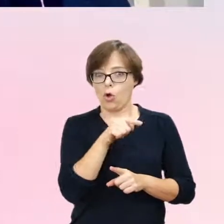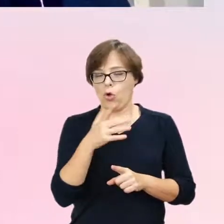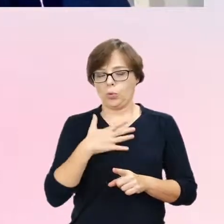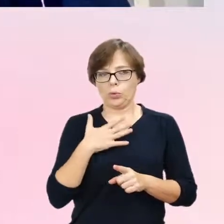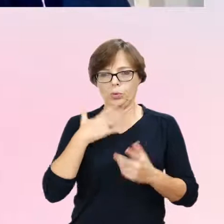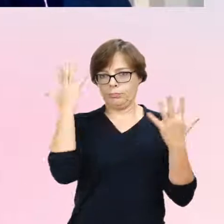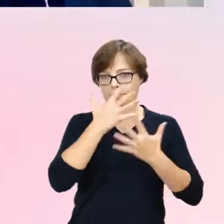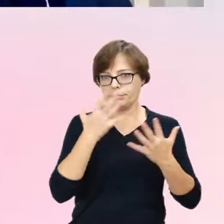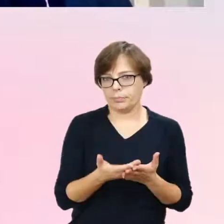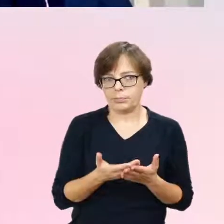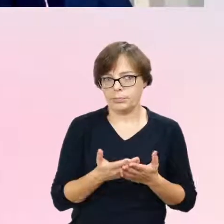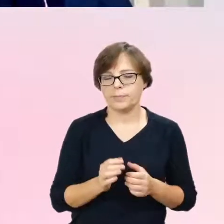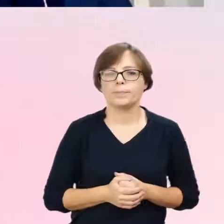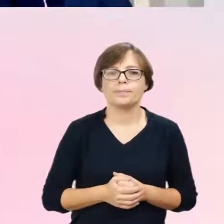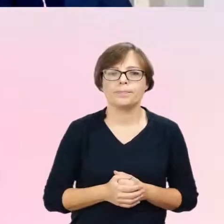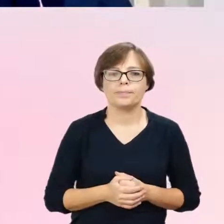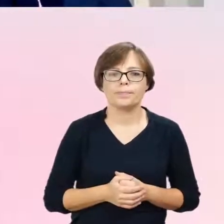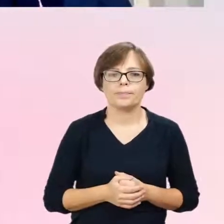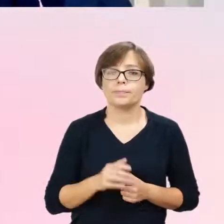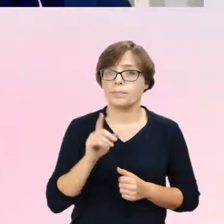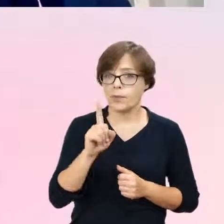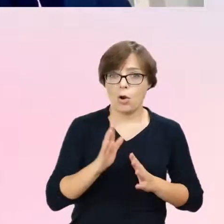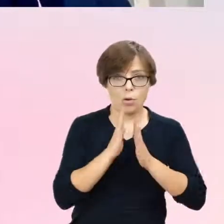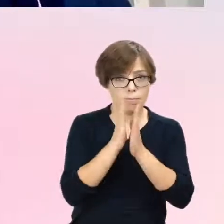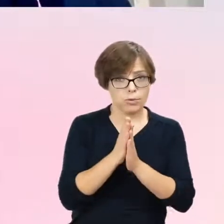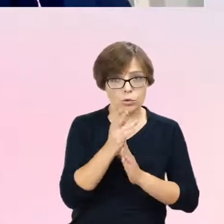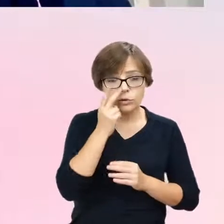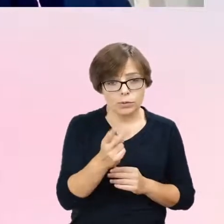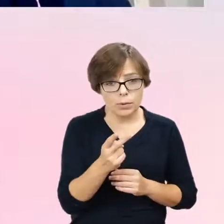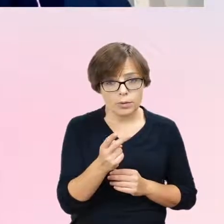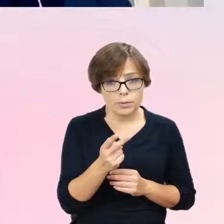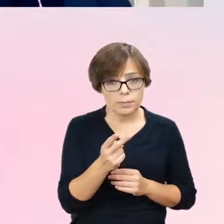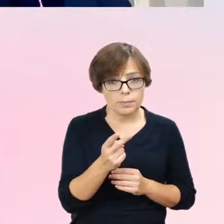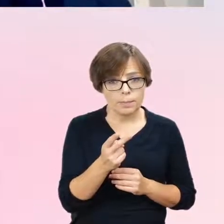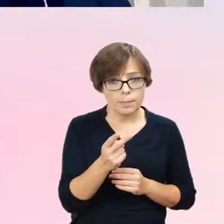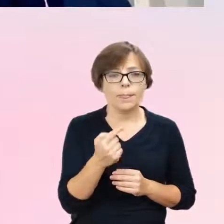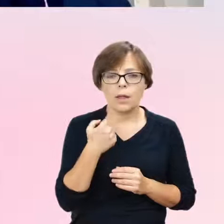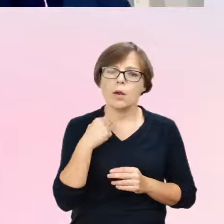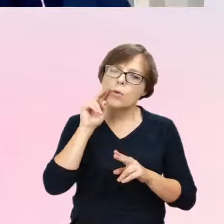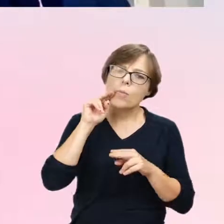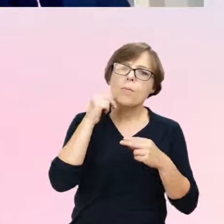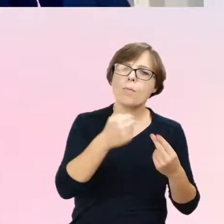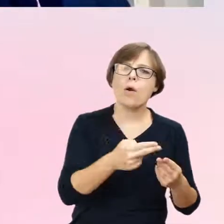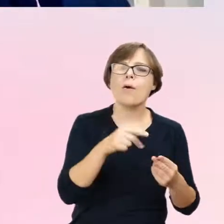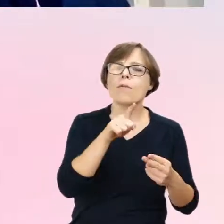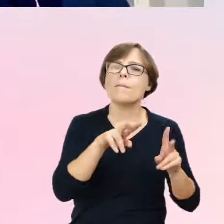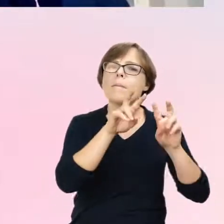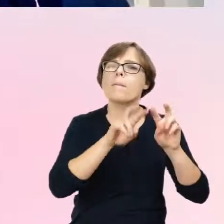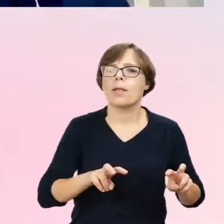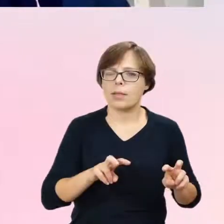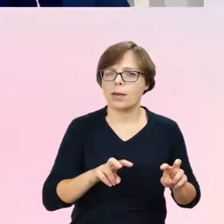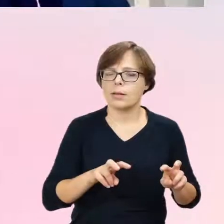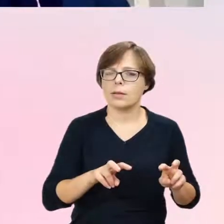terapeutów. Ale zobaczcie Państwo, ponownie odwołuję się do badania, które